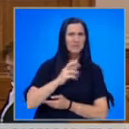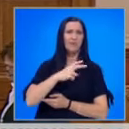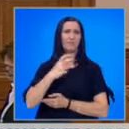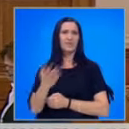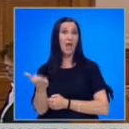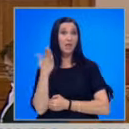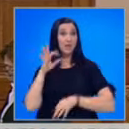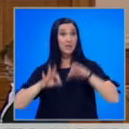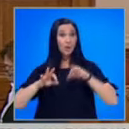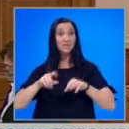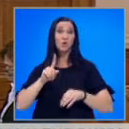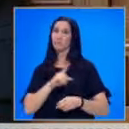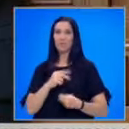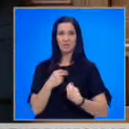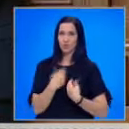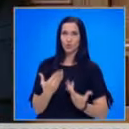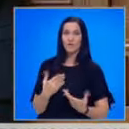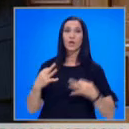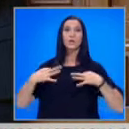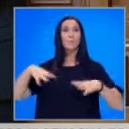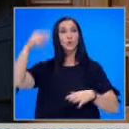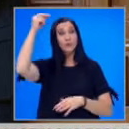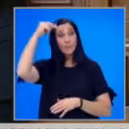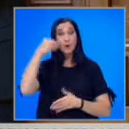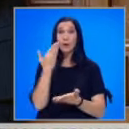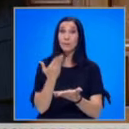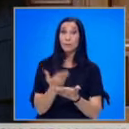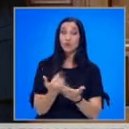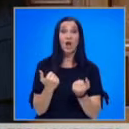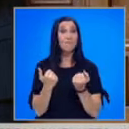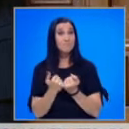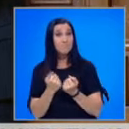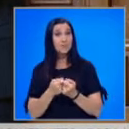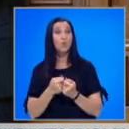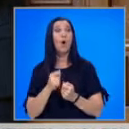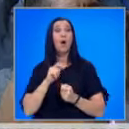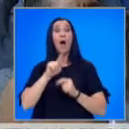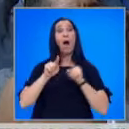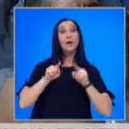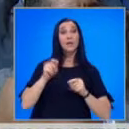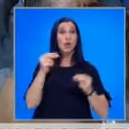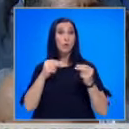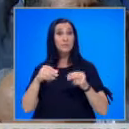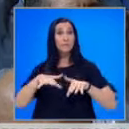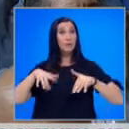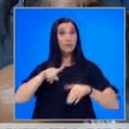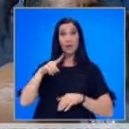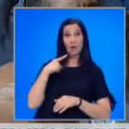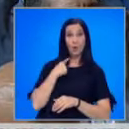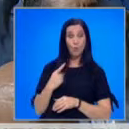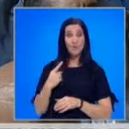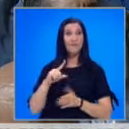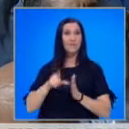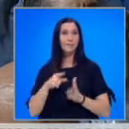хиляди гласа, които не ги заслужавахте. От Демократична България предложиха в месец да се създава анкетна комисия, парламентът да не губи време, а да